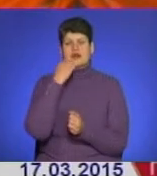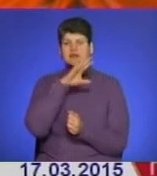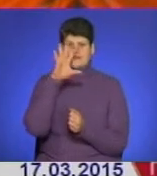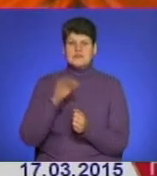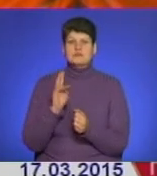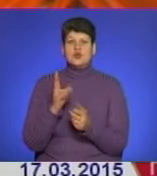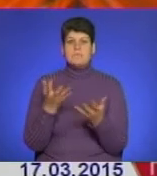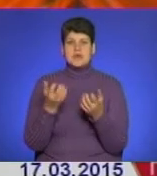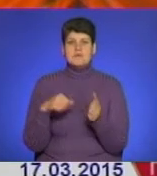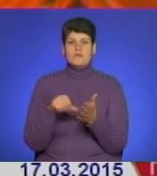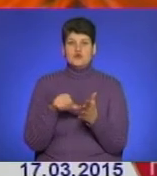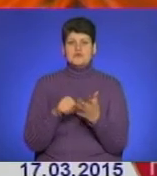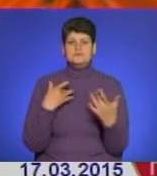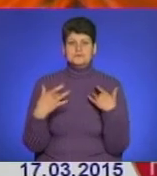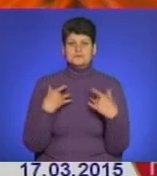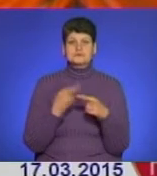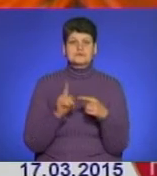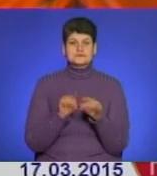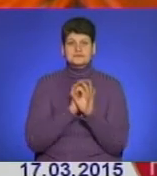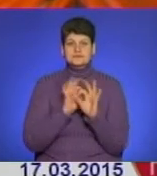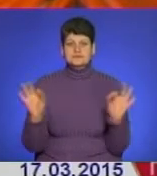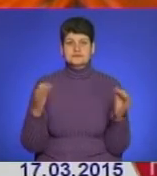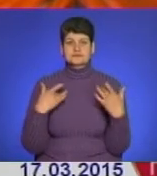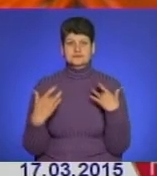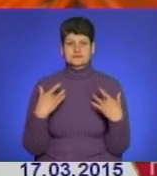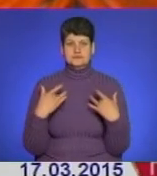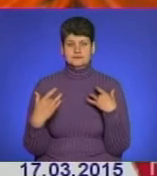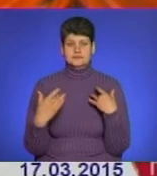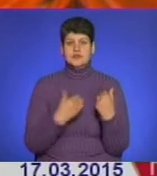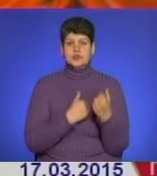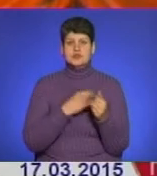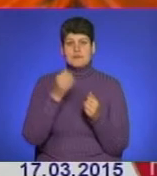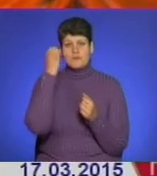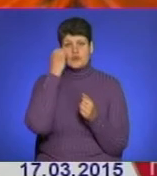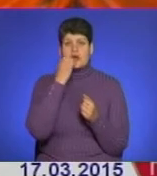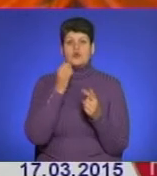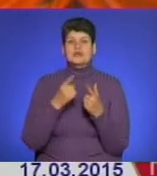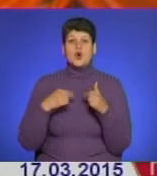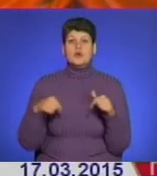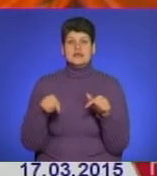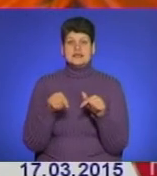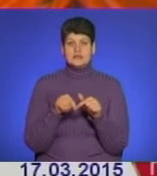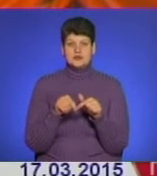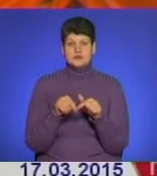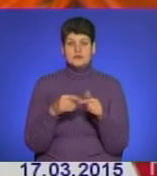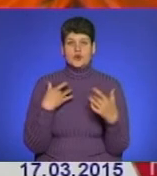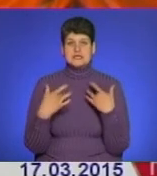хто приймав участь у цьому концерті, за цей чудовий концерт. Хочемо подякувати організаторам концерту